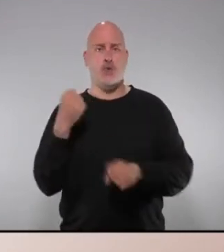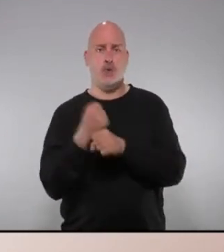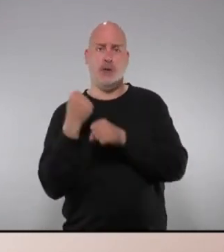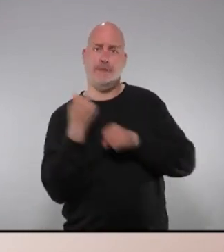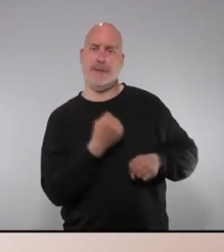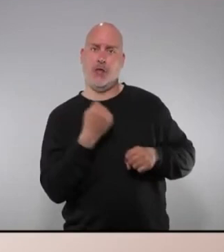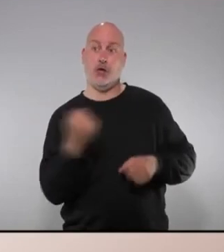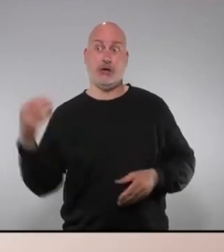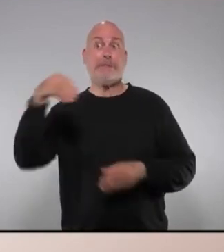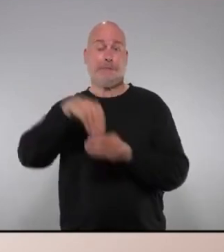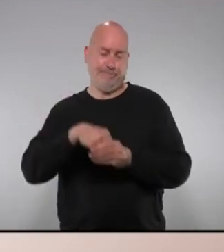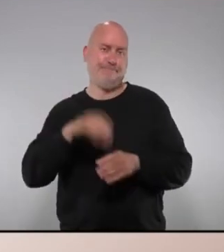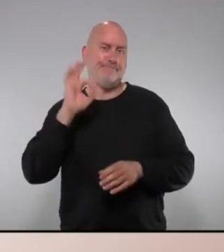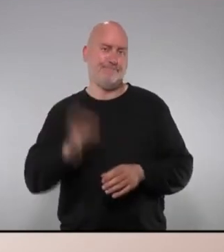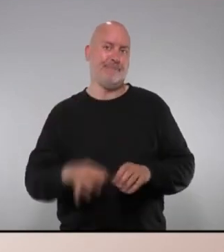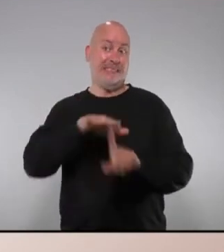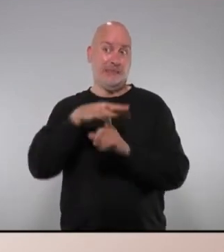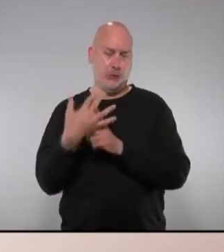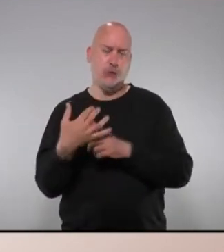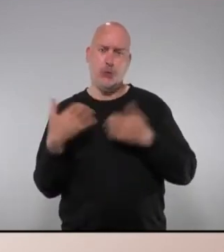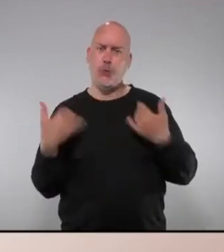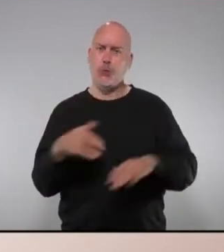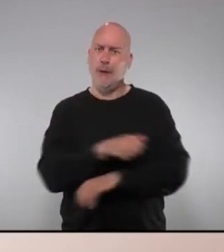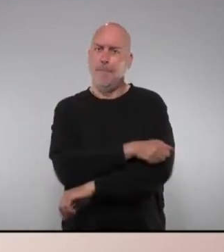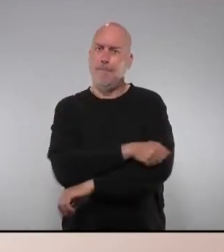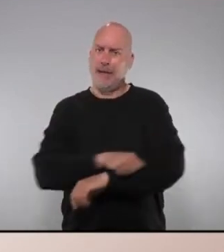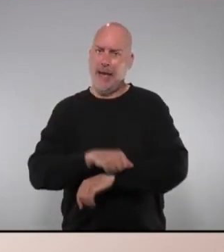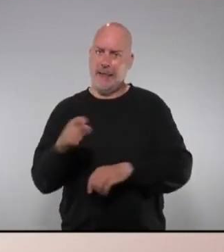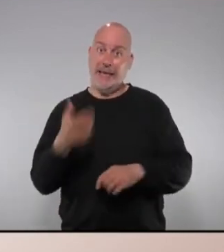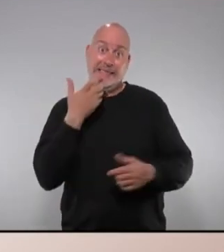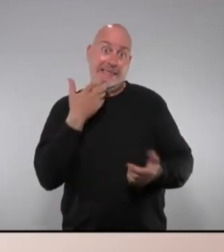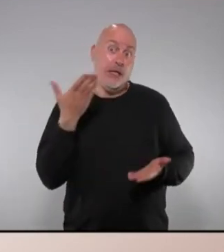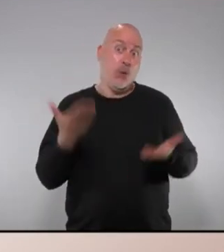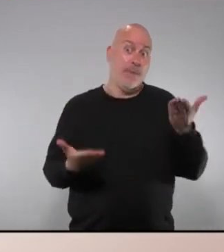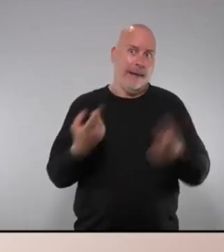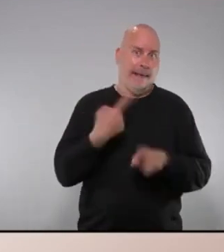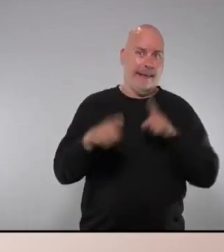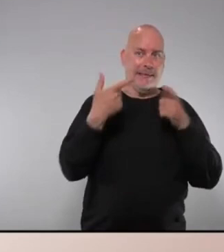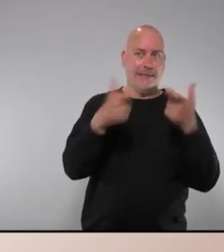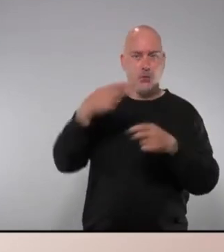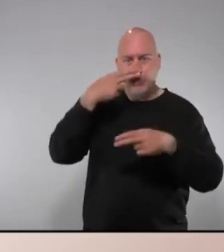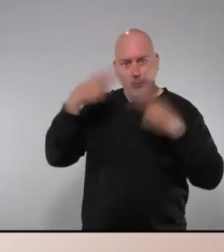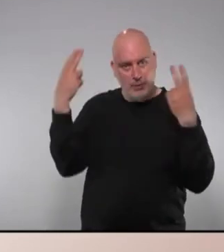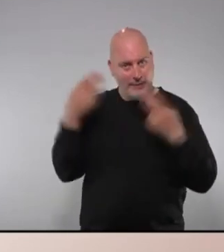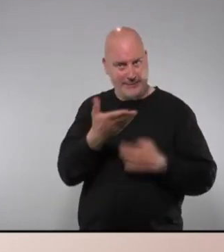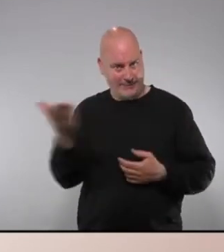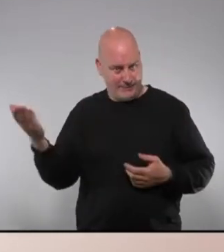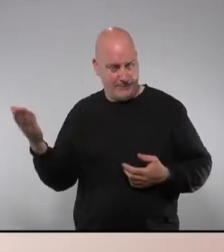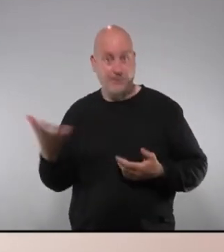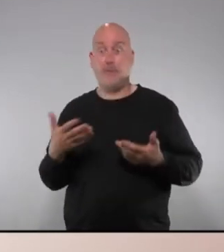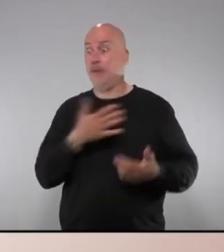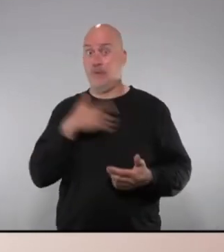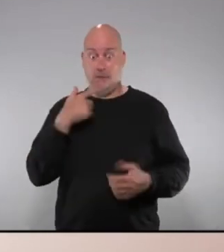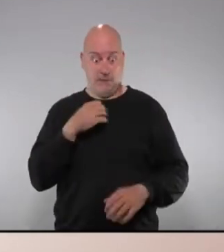estan en una situació força precària si ho comparem en altres sectors en altres sectors públics per tant estem treballant amb